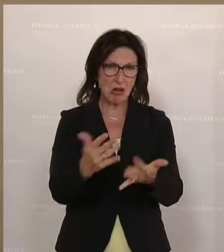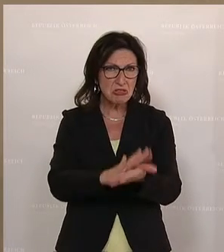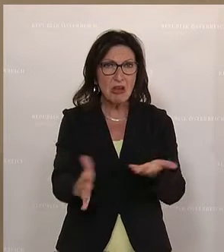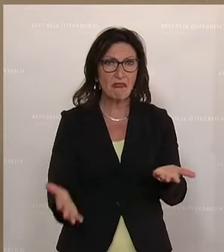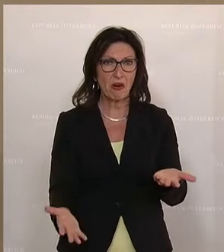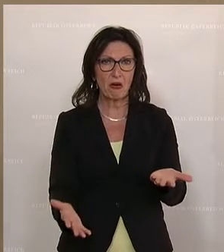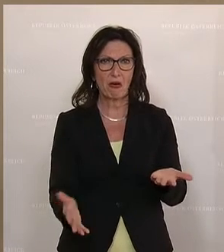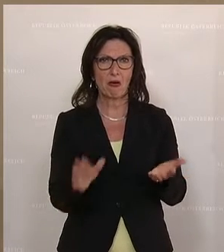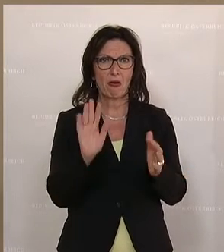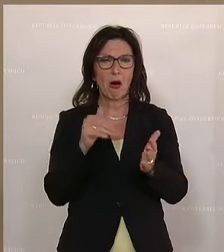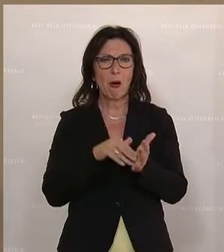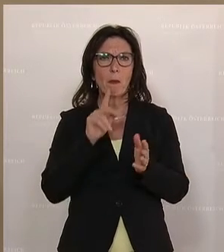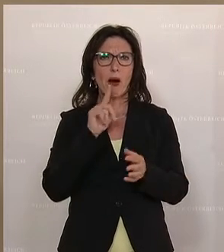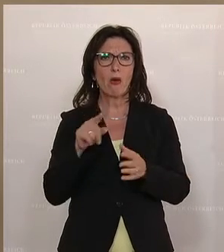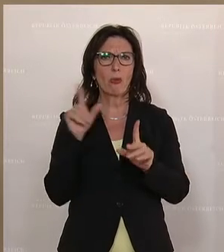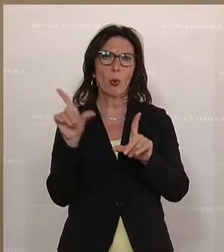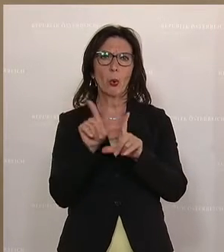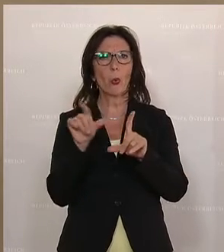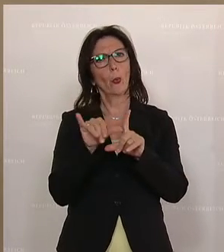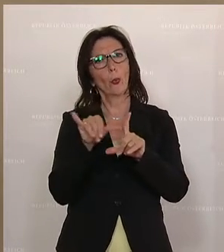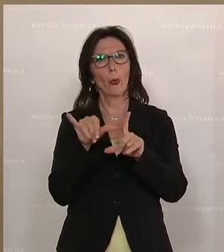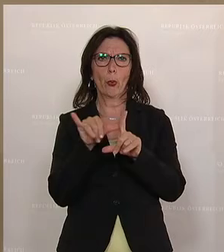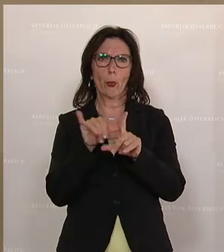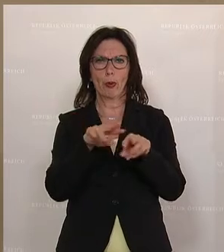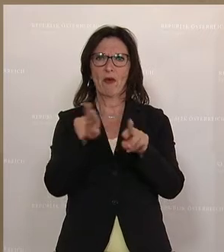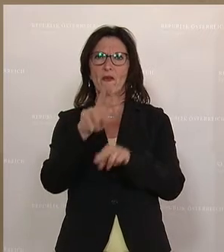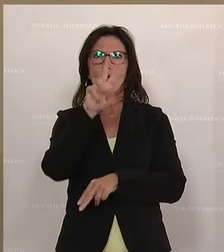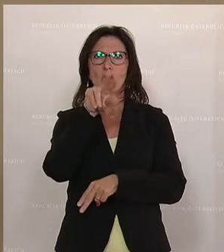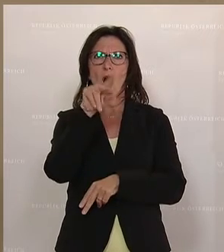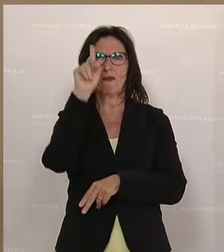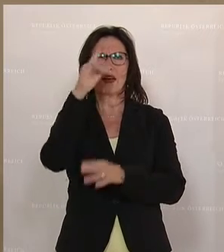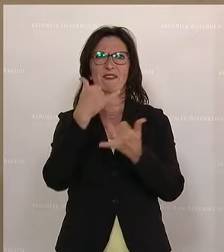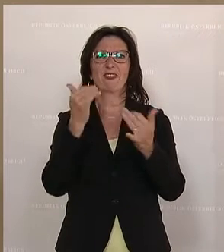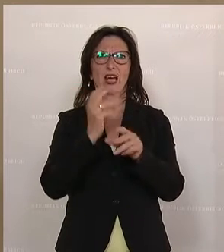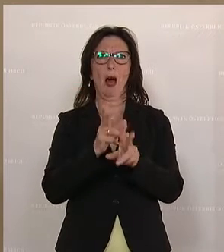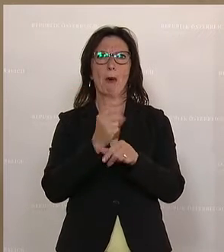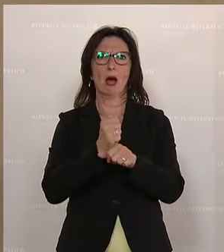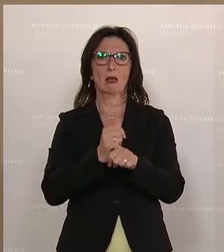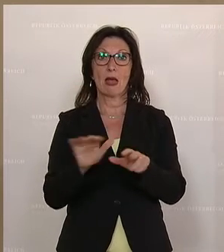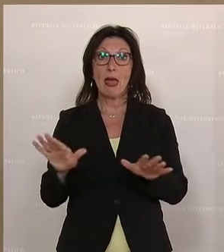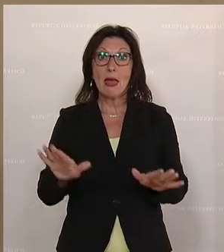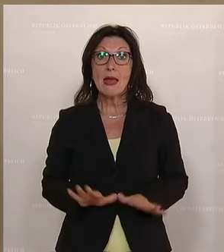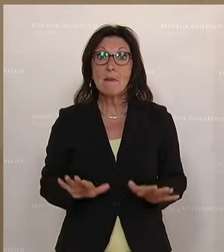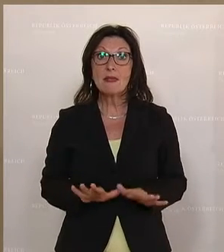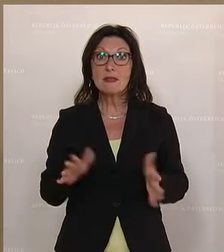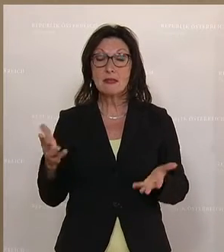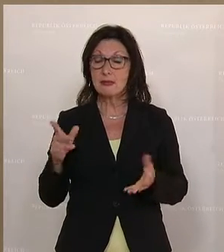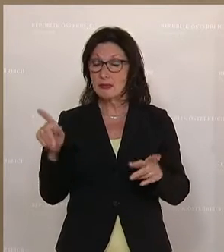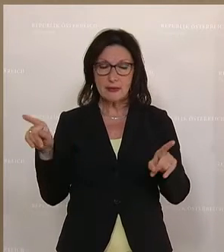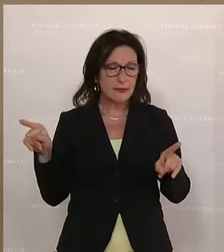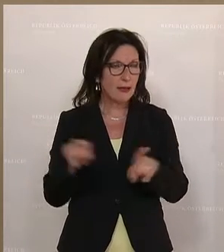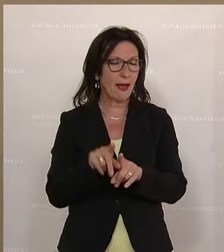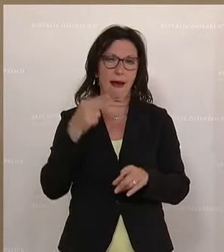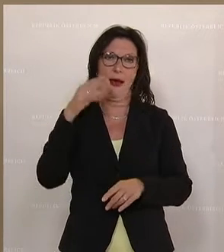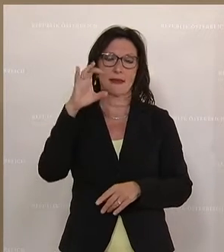sich einfach nur ein Video auf YouTube anschauen muss und weiß, wie man es tut, weil Ibiza genau so, wie es hat, sich Strache